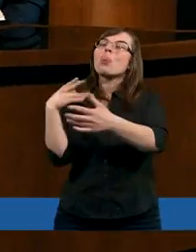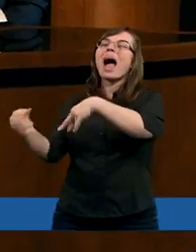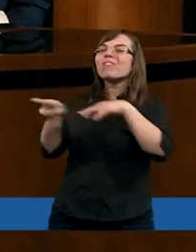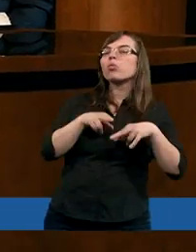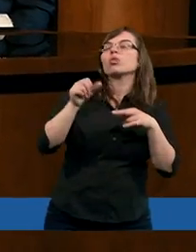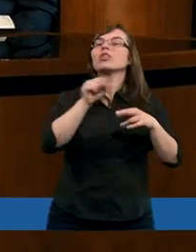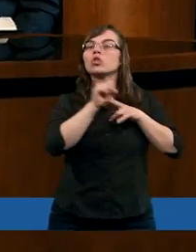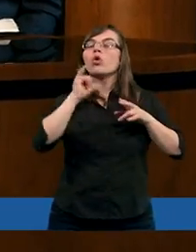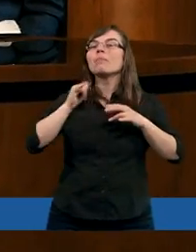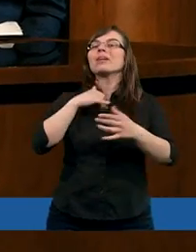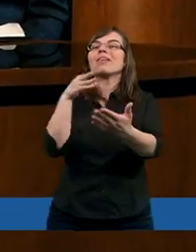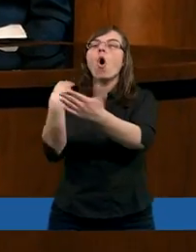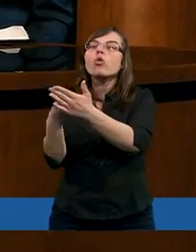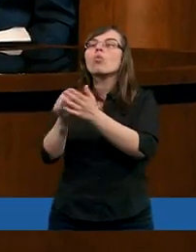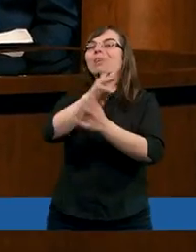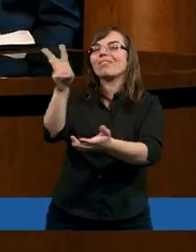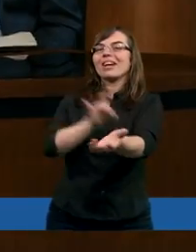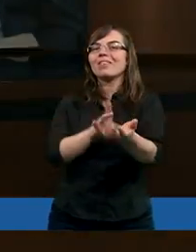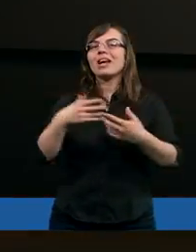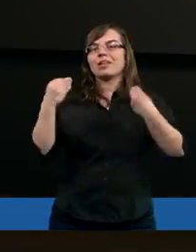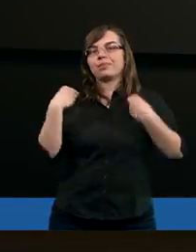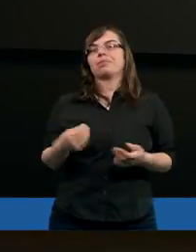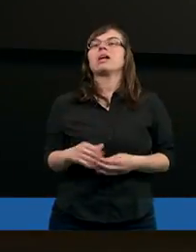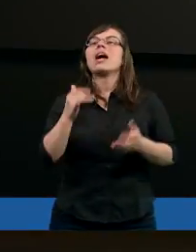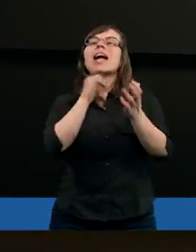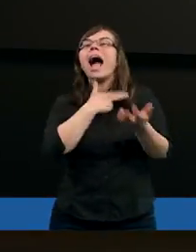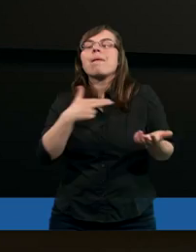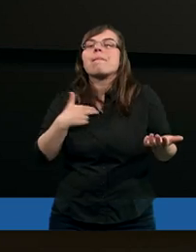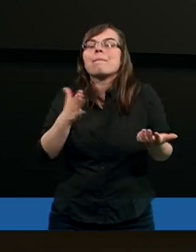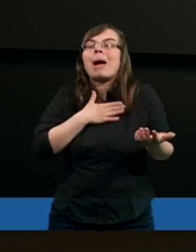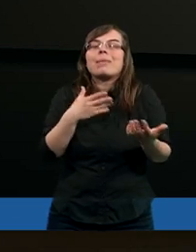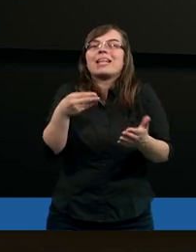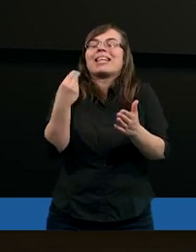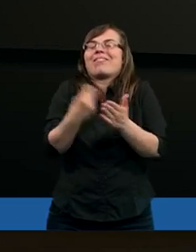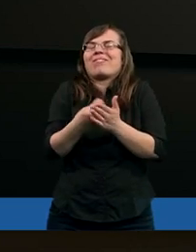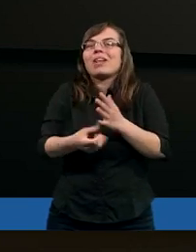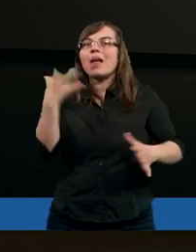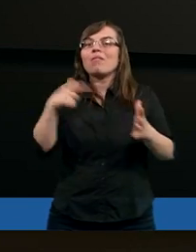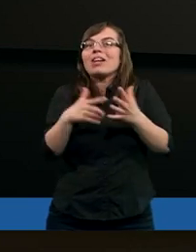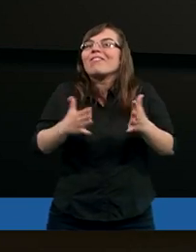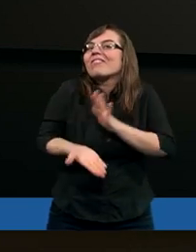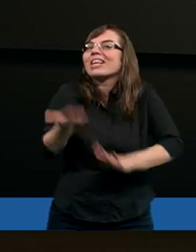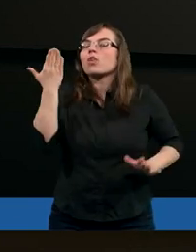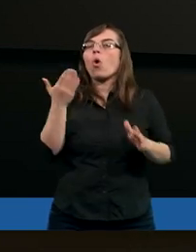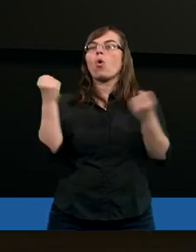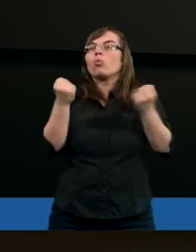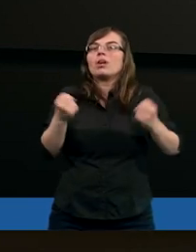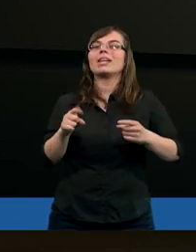za nas. Jaką my mamy wartość, że Chrystus tak wysoką cenę płaci?